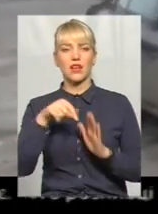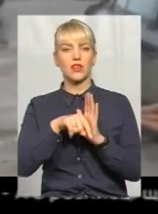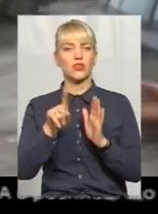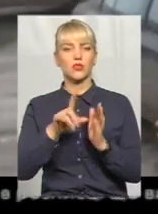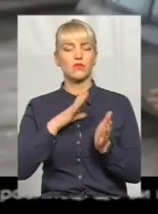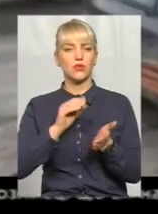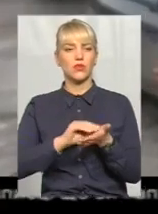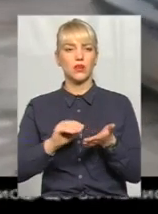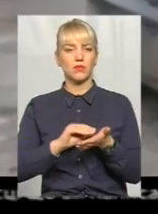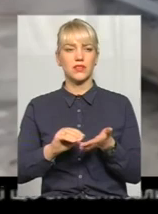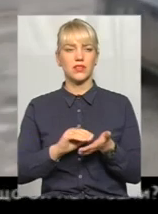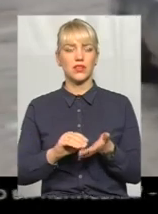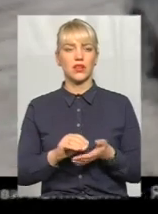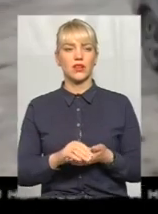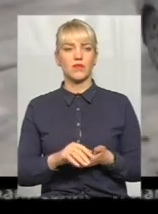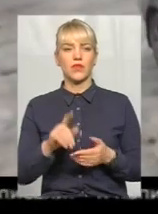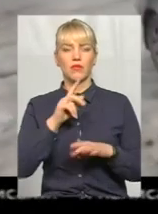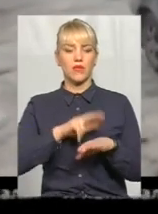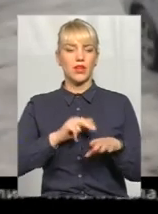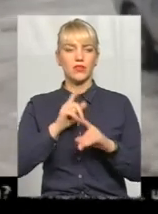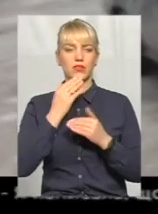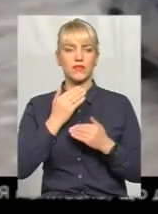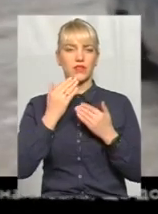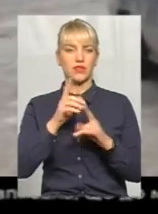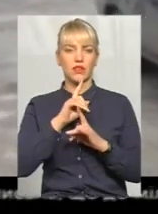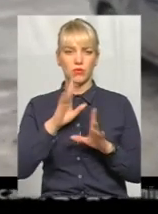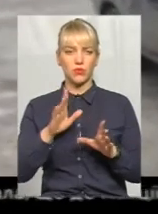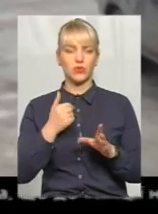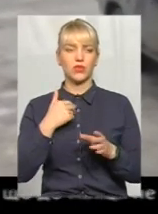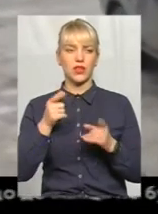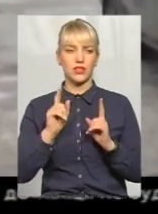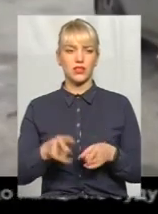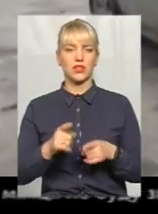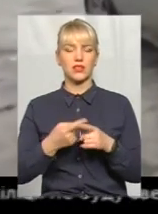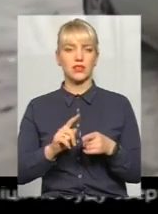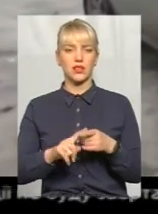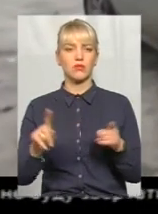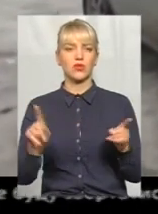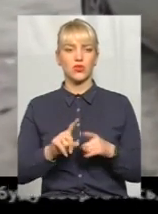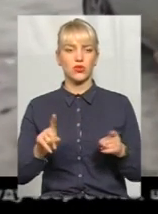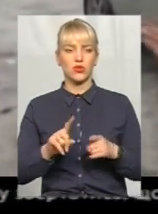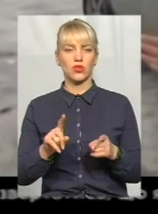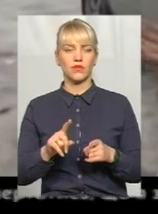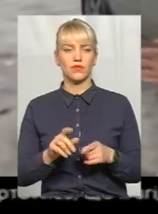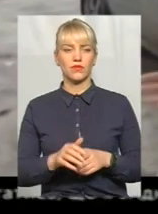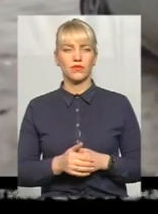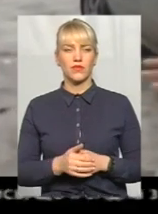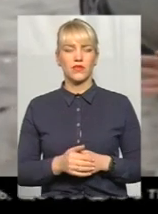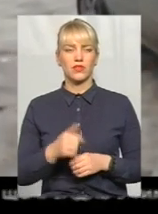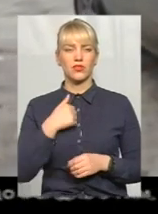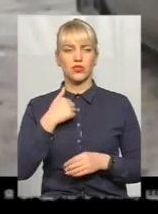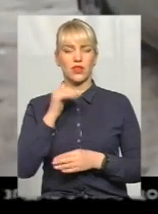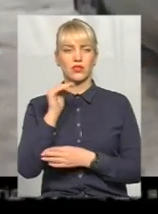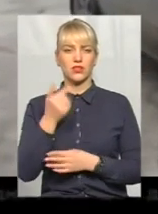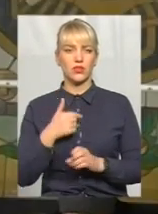до міліції буду звертатися, що я згідна з тим, що я згідно